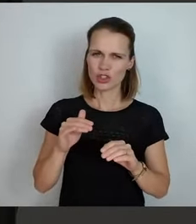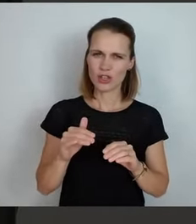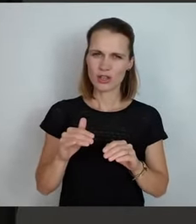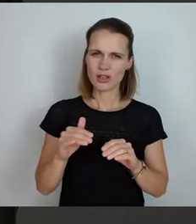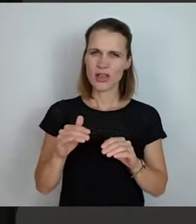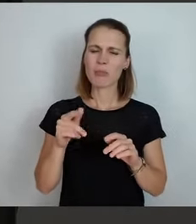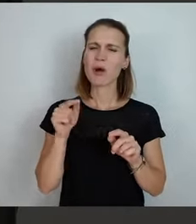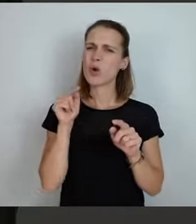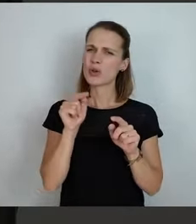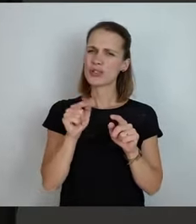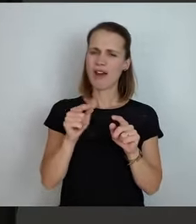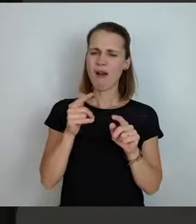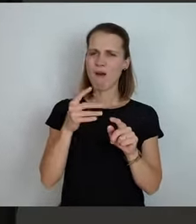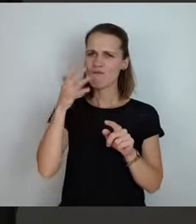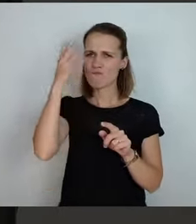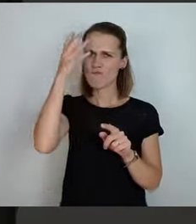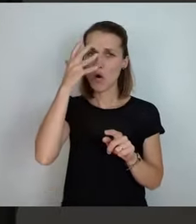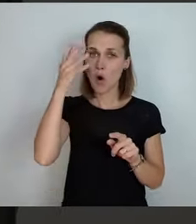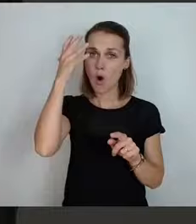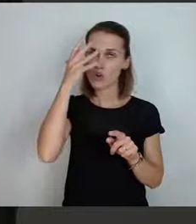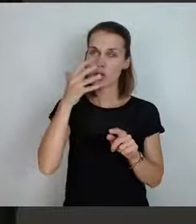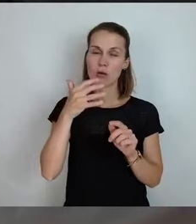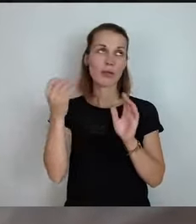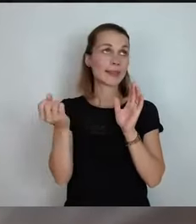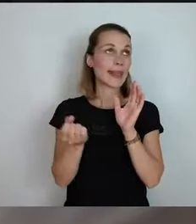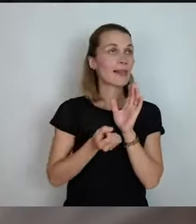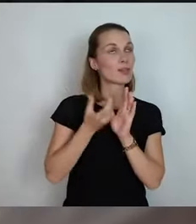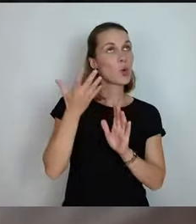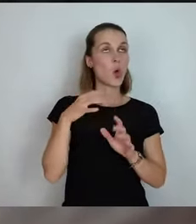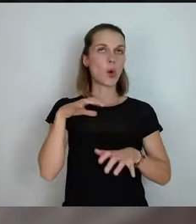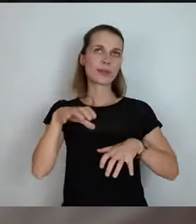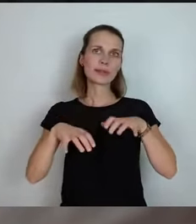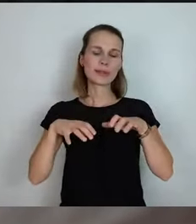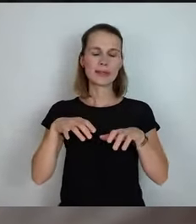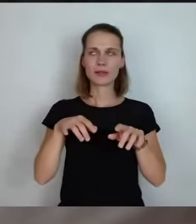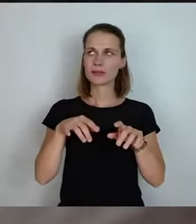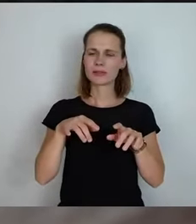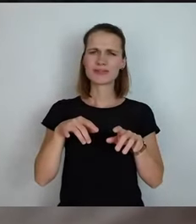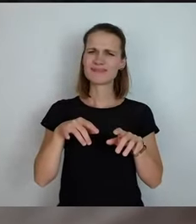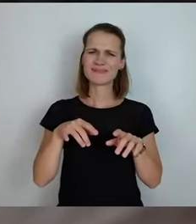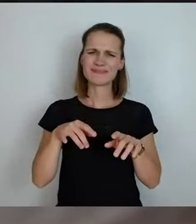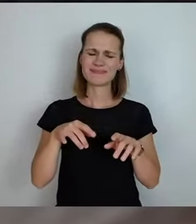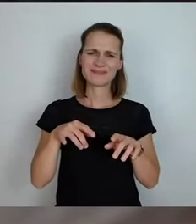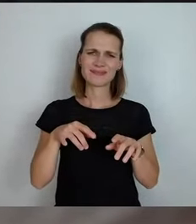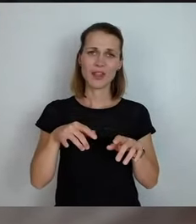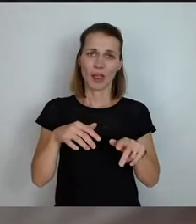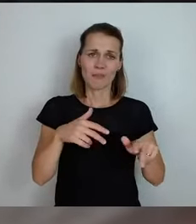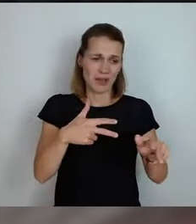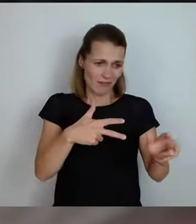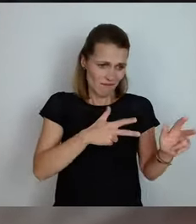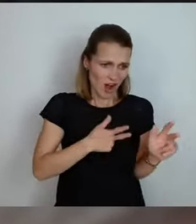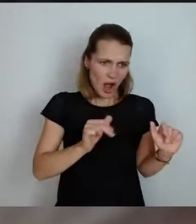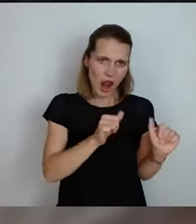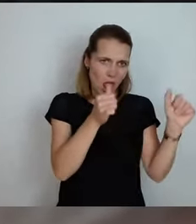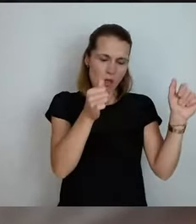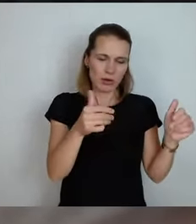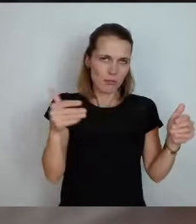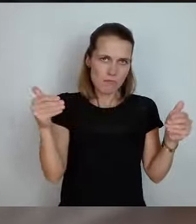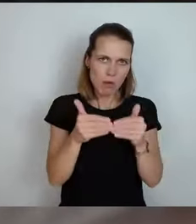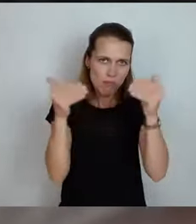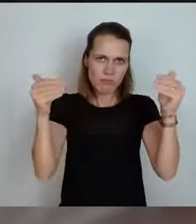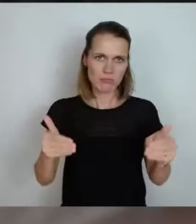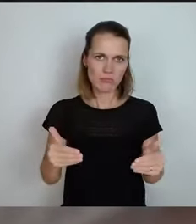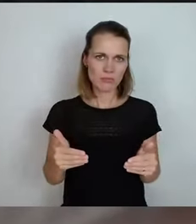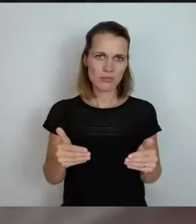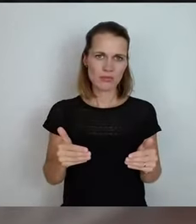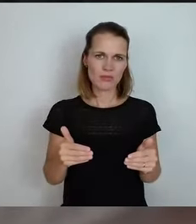verklärte Vorstellung von Natur und von Tieren, was die mit der Realität auch wenig zu tun hat, aber ist es das